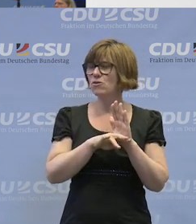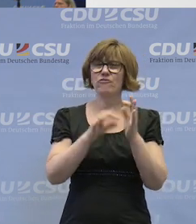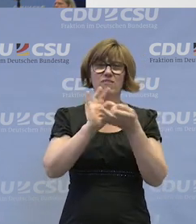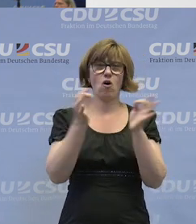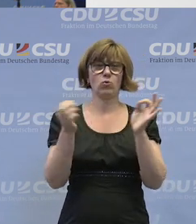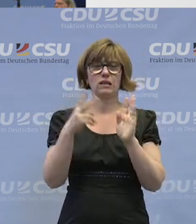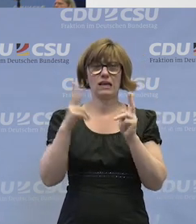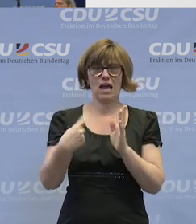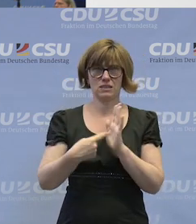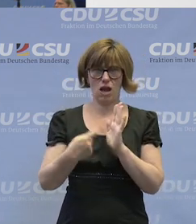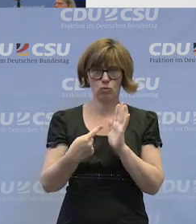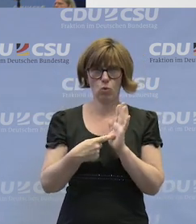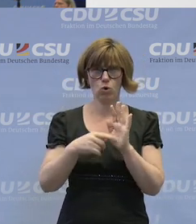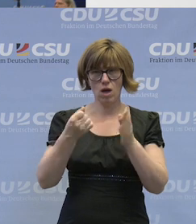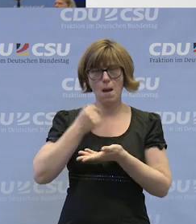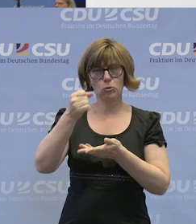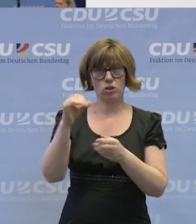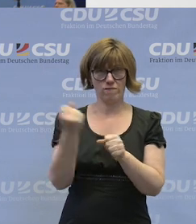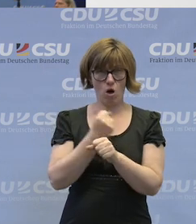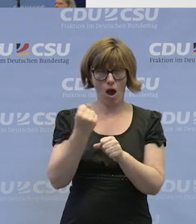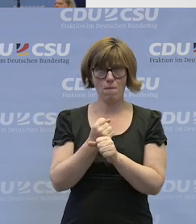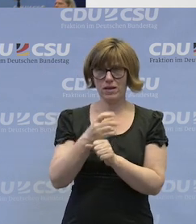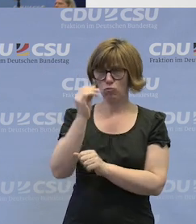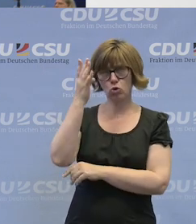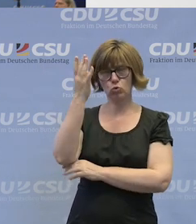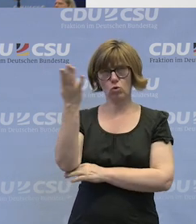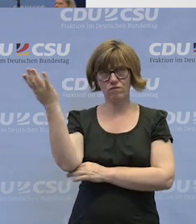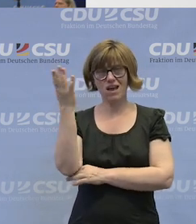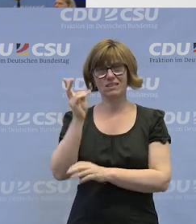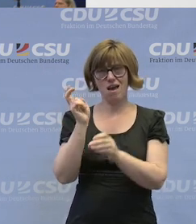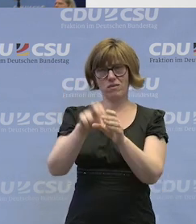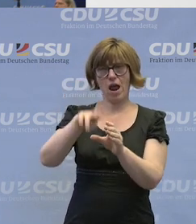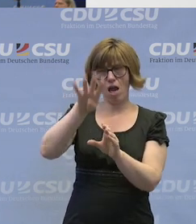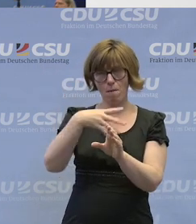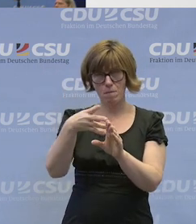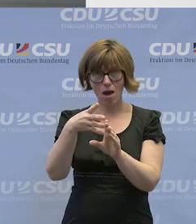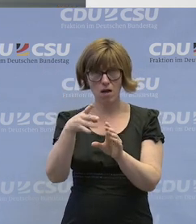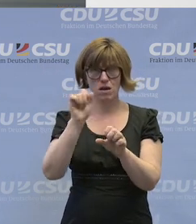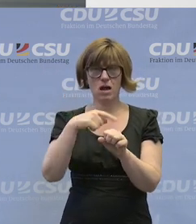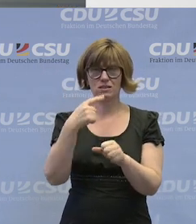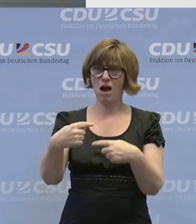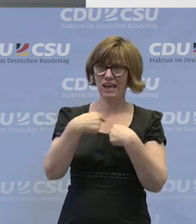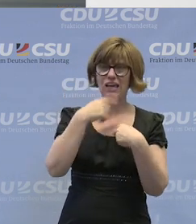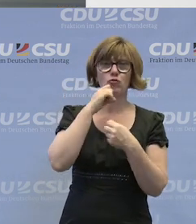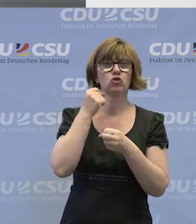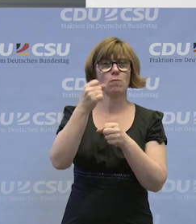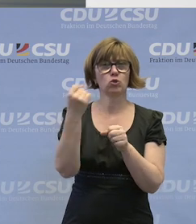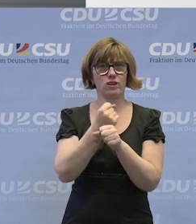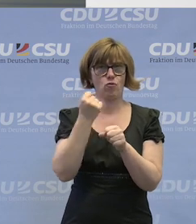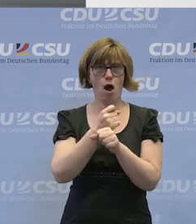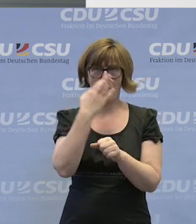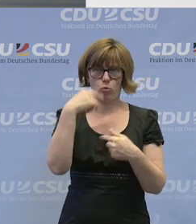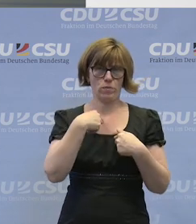formuliert den Rechtsanspruch auf ein Budget für Arbeit. Das heißt, wenn man künftig seinen Teilhabeplan macht, kann man sagen, ich möchte dieses Budget für Arbeit